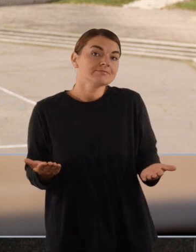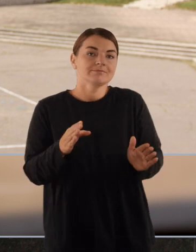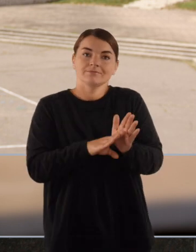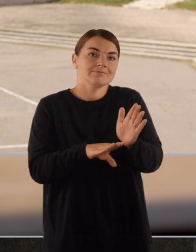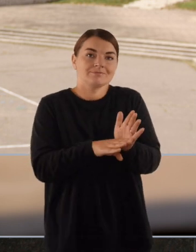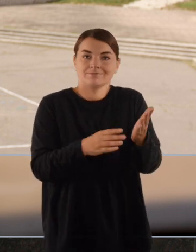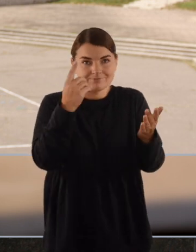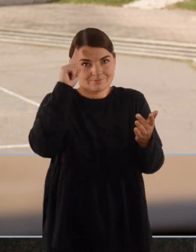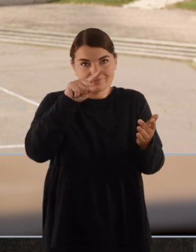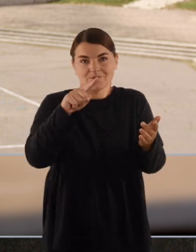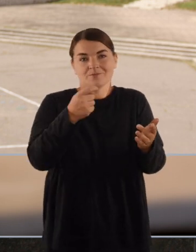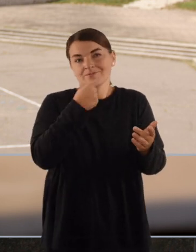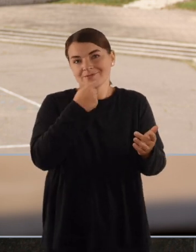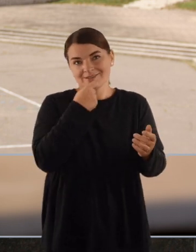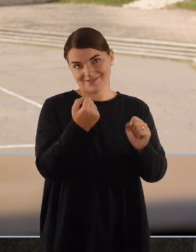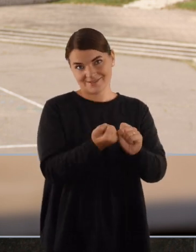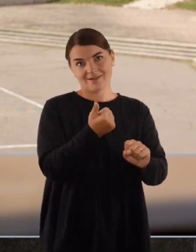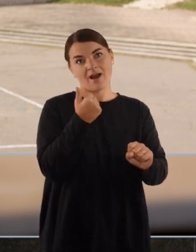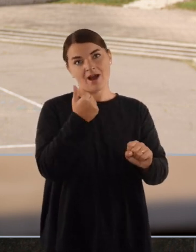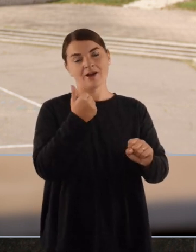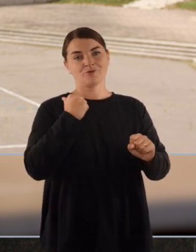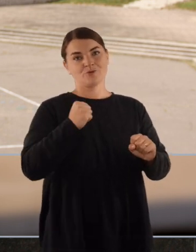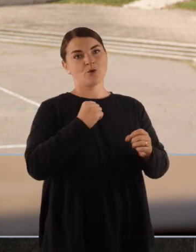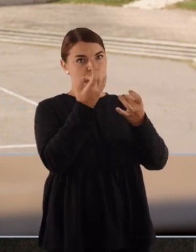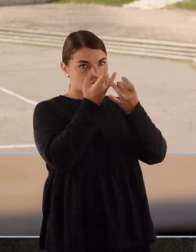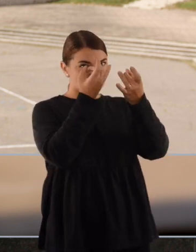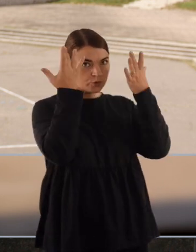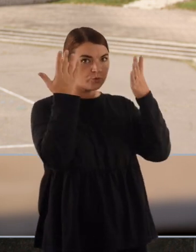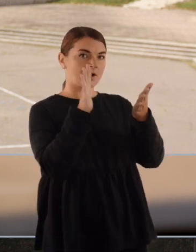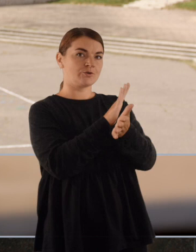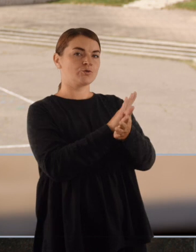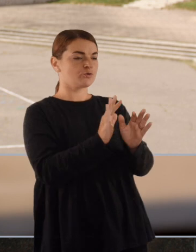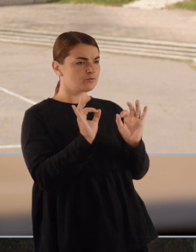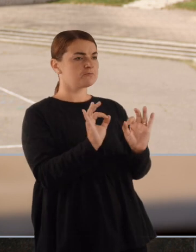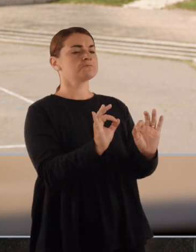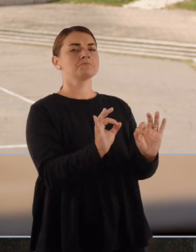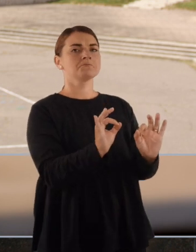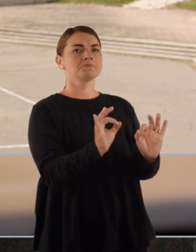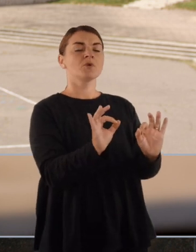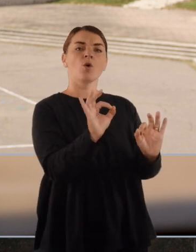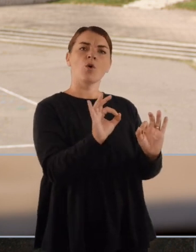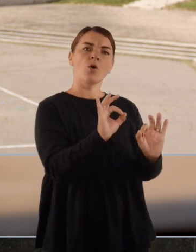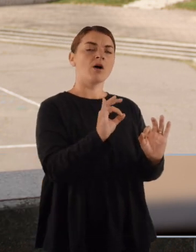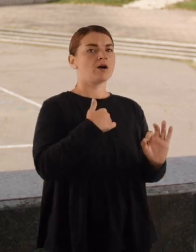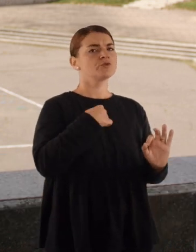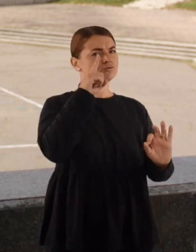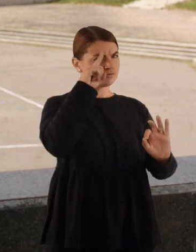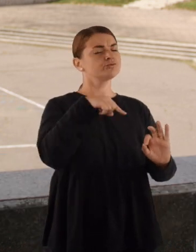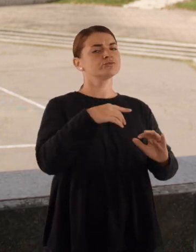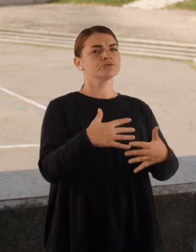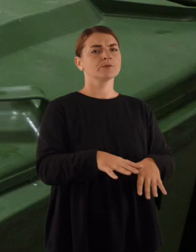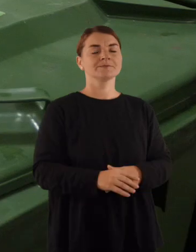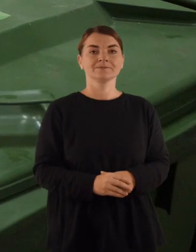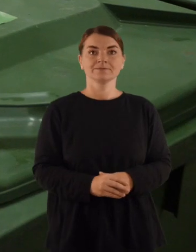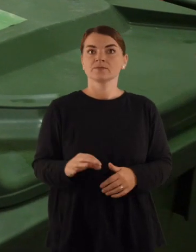tad reikia ir reikia žinoti kultūringam žmogu, ties, kuris pripažįsta, kad atliekų, sreityje, jis irgi yra